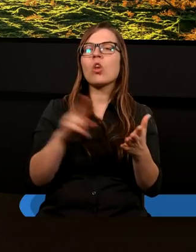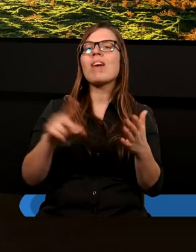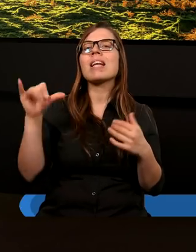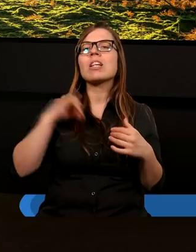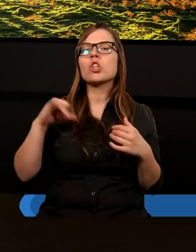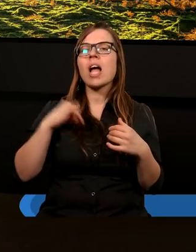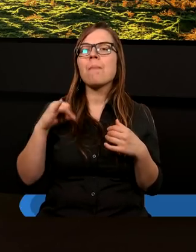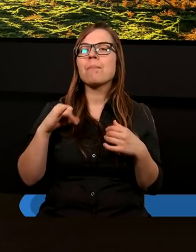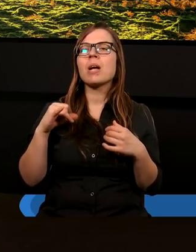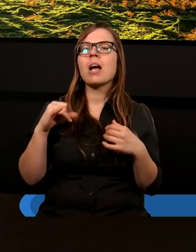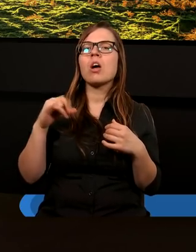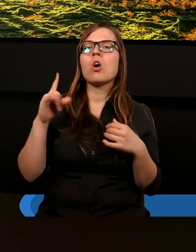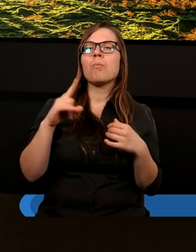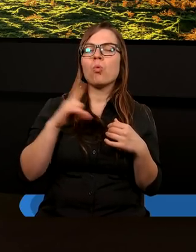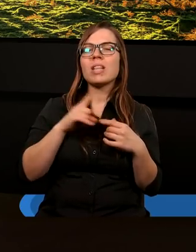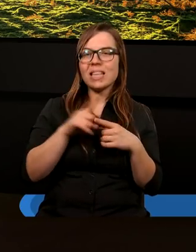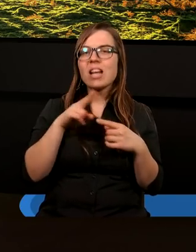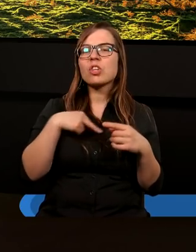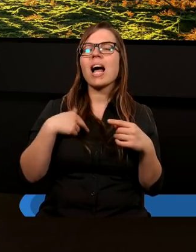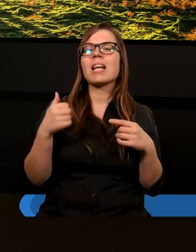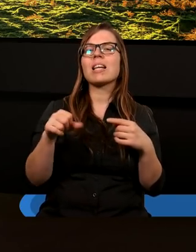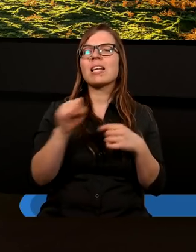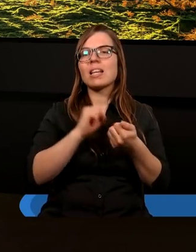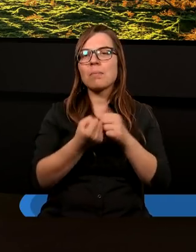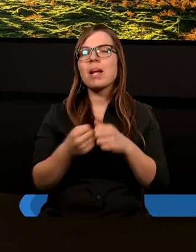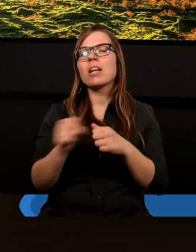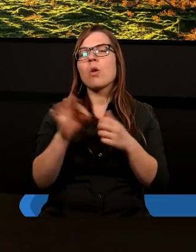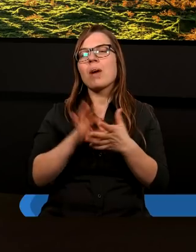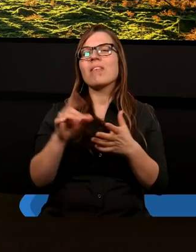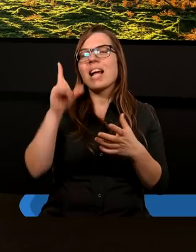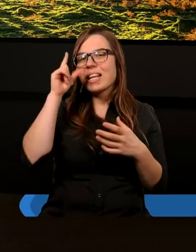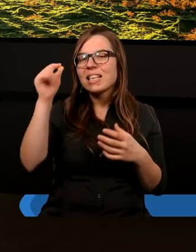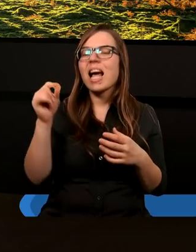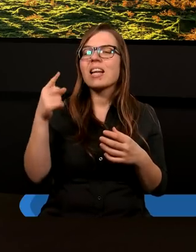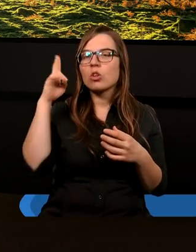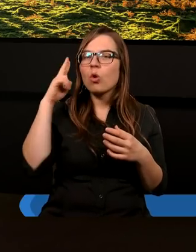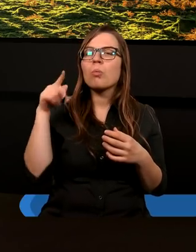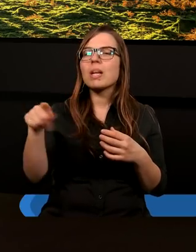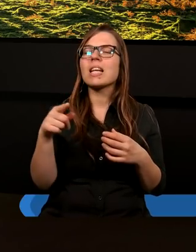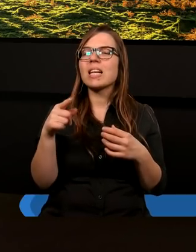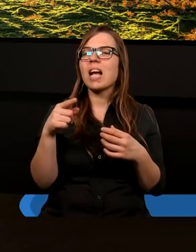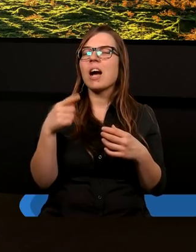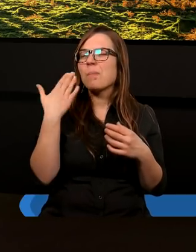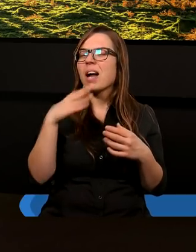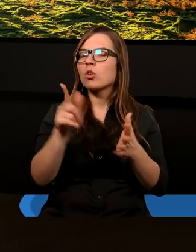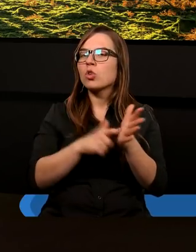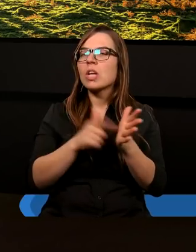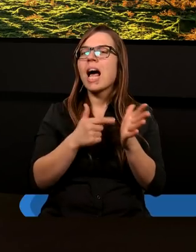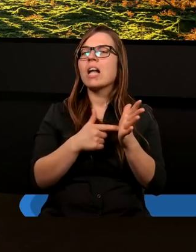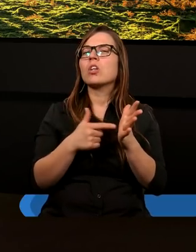Bóg też nas zmienia, Bóg nas prowadzi do pewnej idei, do zrozumienia, przyjęcia tej idei i ludzi bardzo często